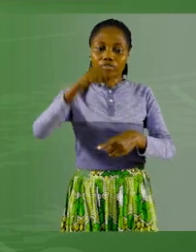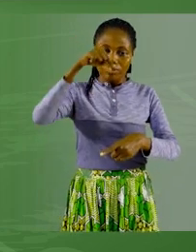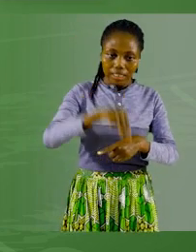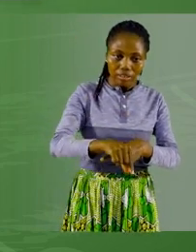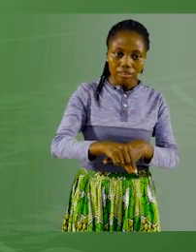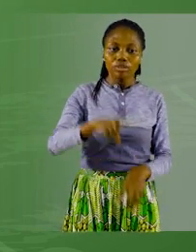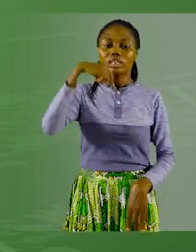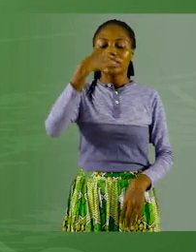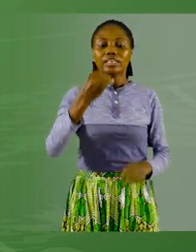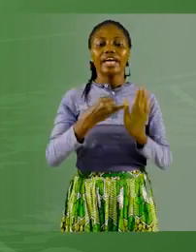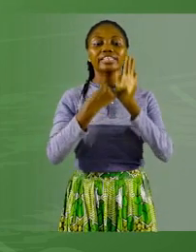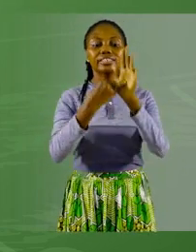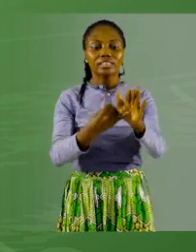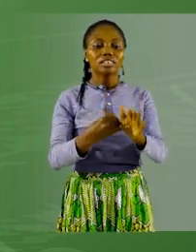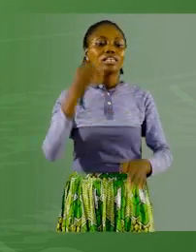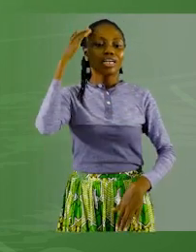Bien.